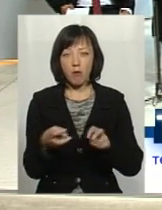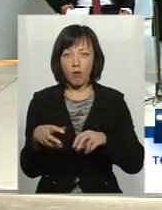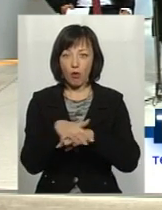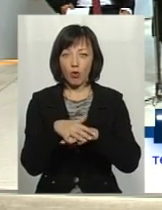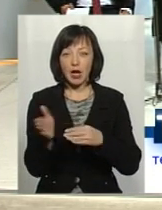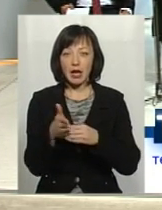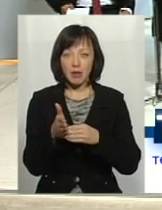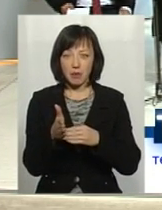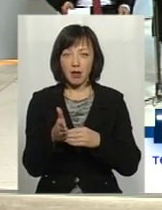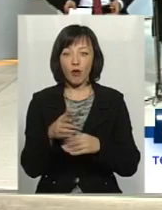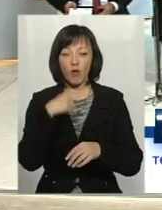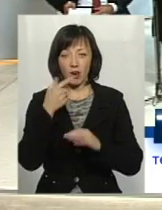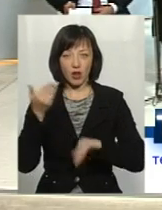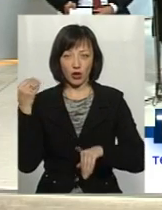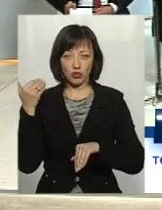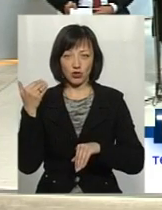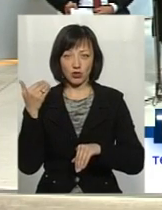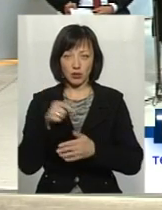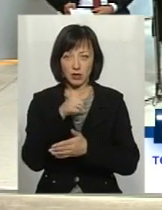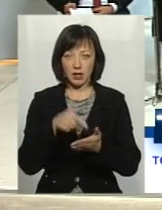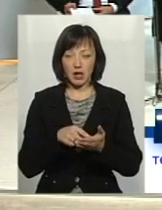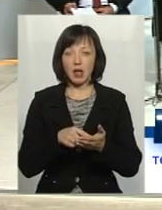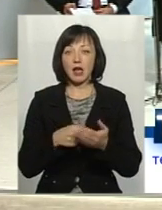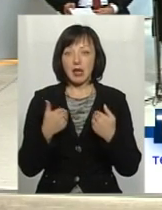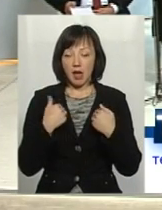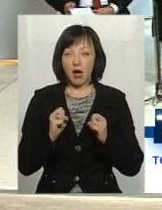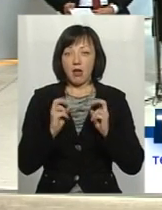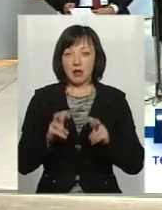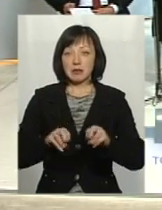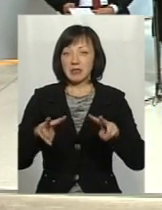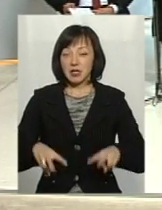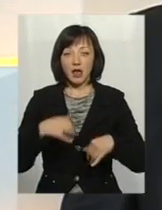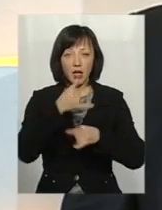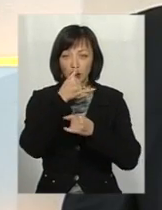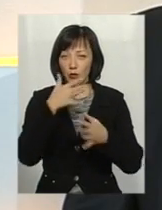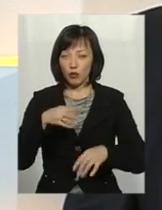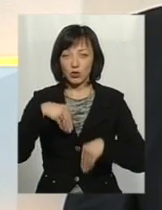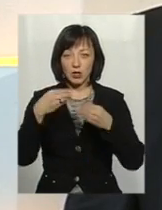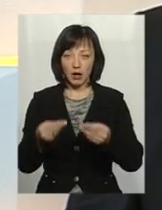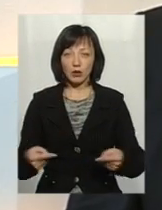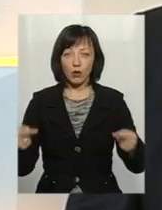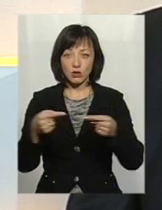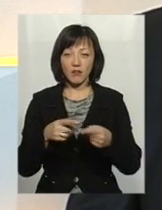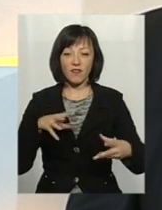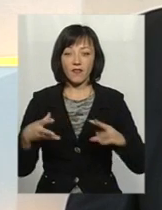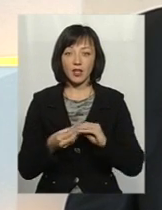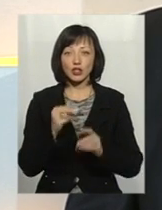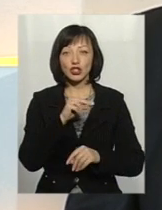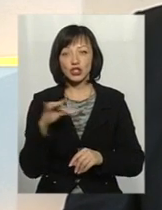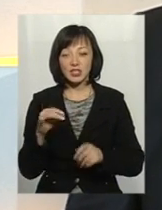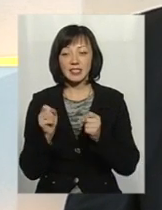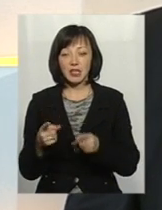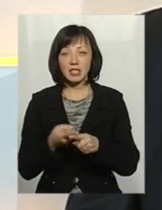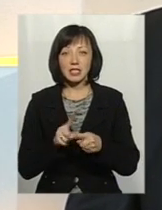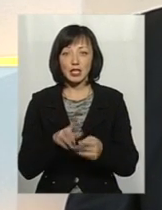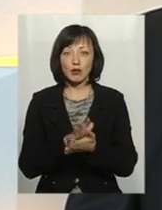говорили у квітні місяці минулого року? Як фахівець Державної екологічної інспекції я не можу дати однозначні висновки, чи саме скидання